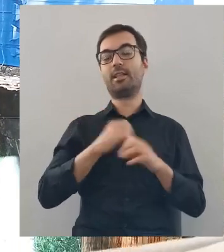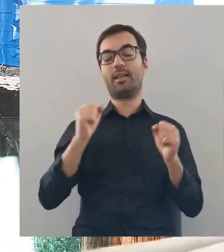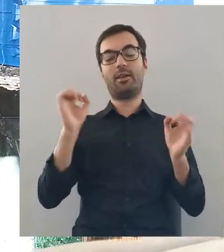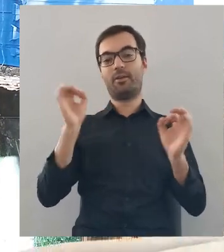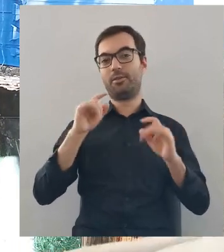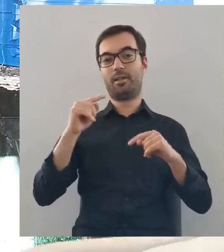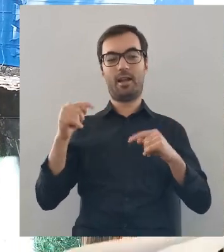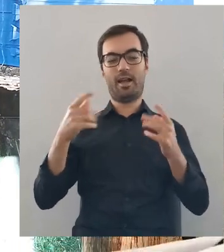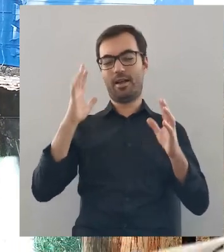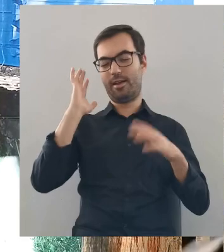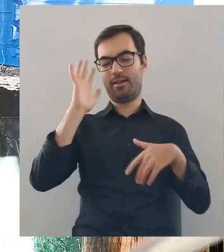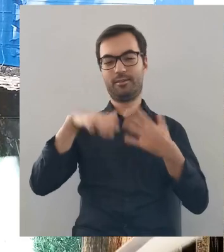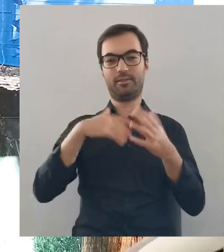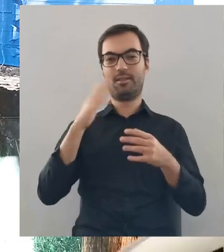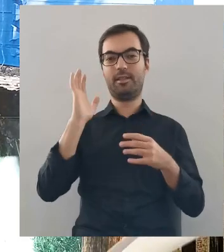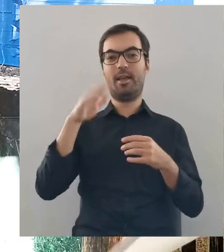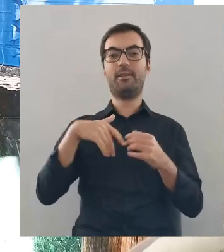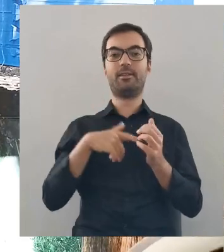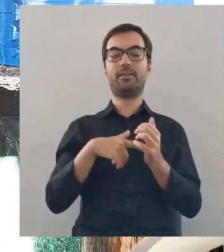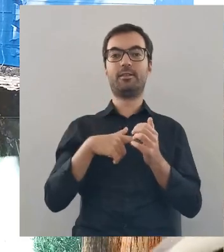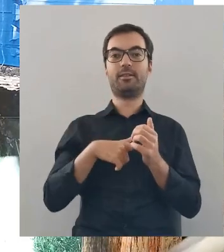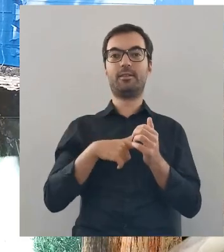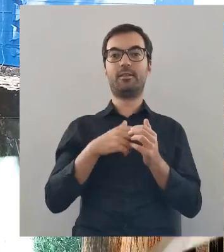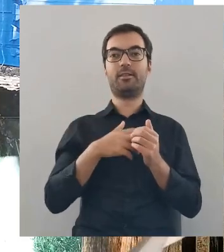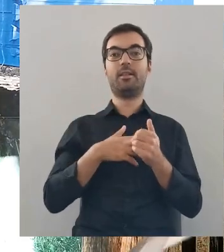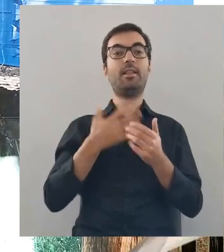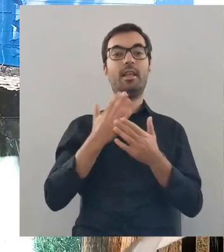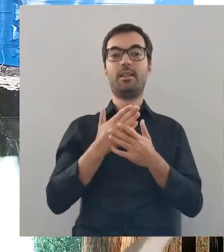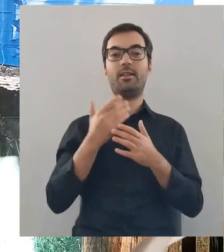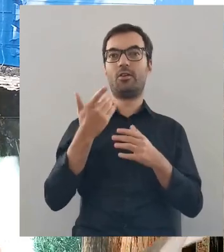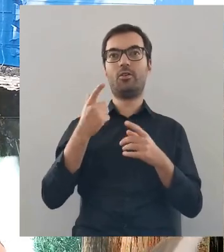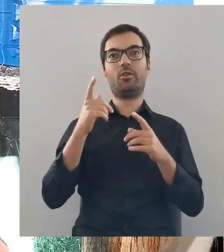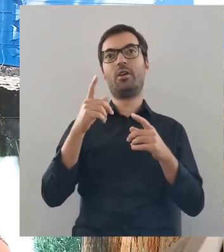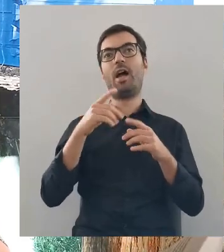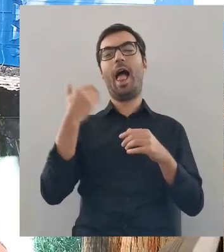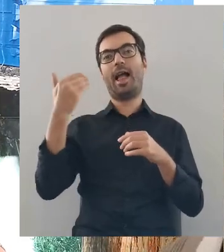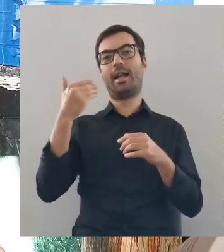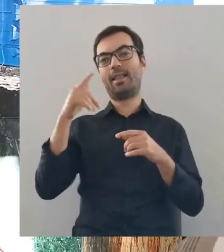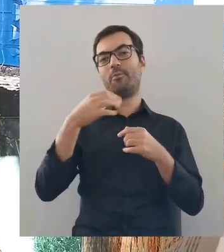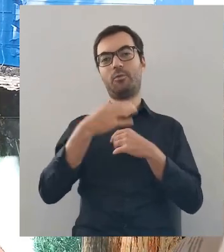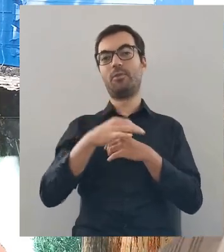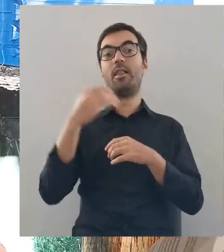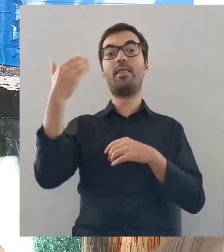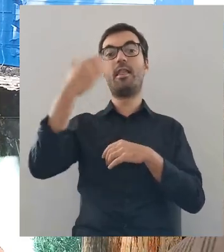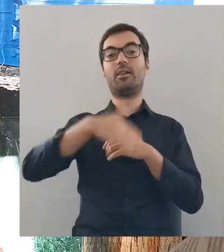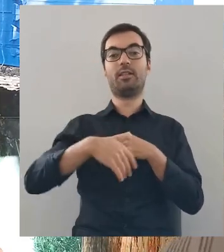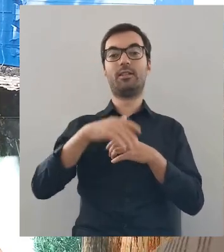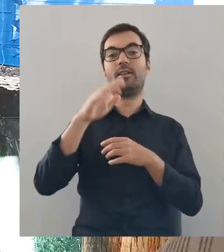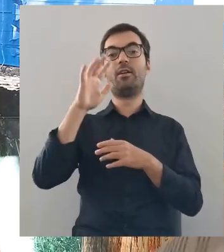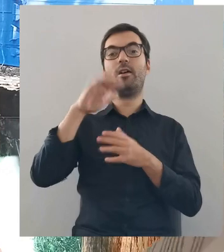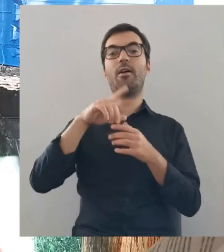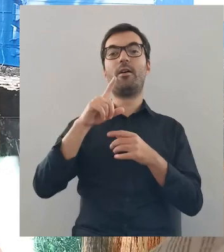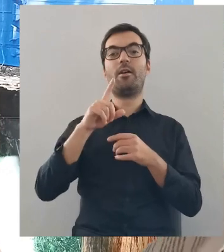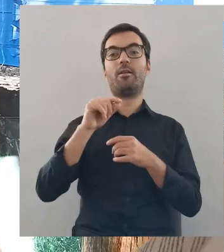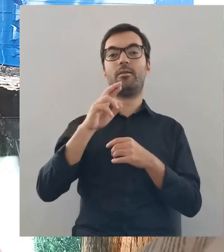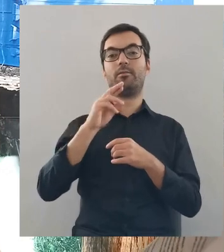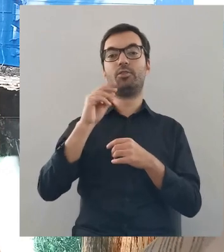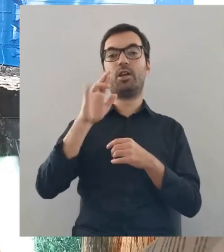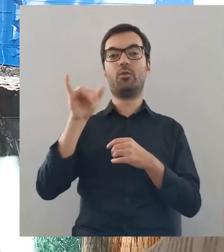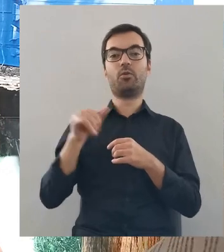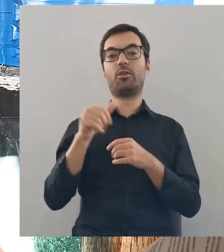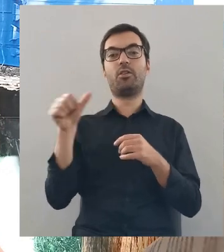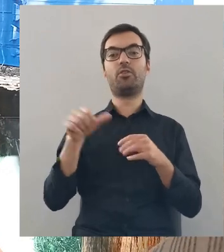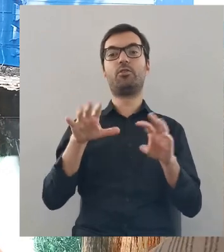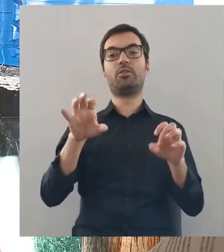Skandal był straszliwy, nawet wyszedł poza środowisko akademickie, do tego stopnia, że na ostatniej stronie